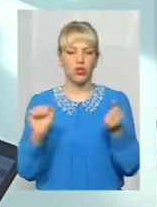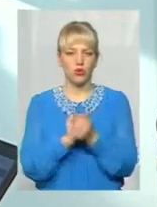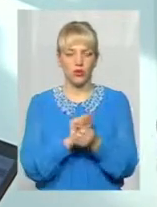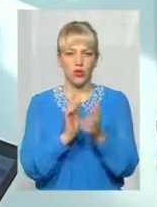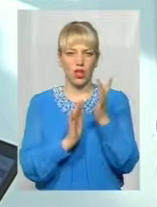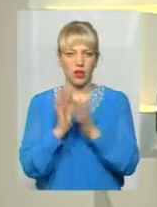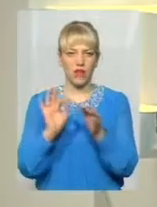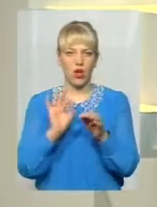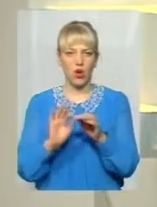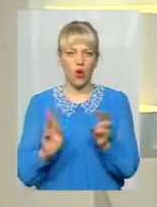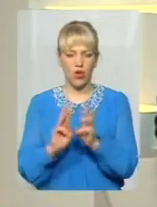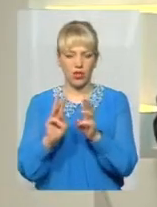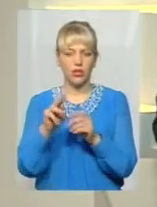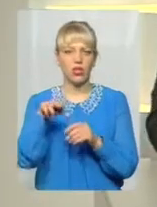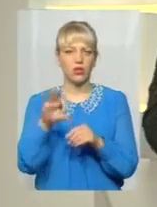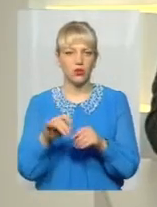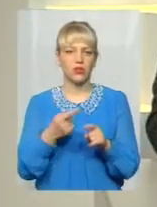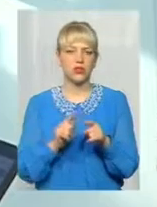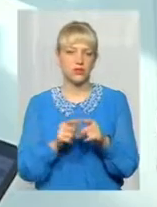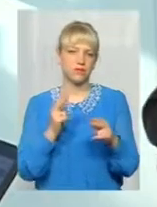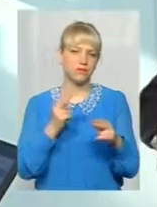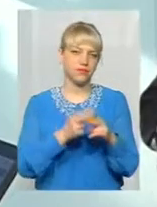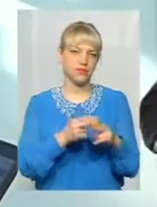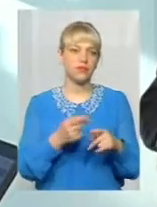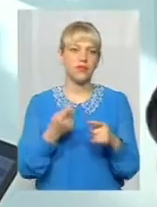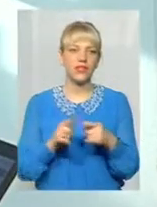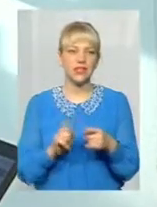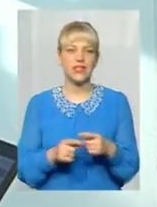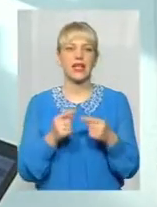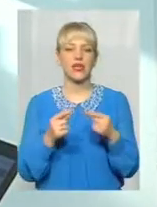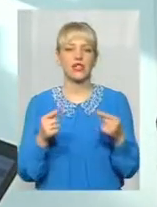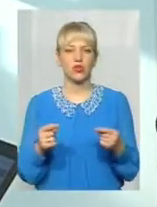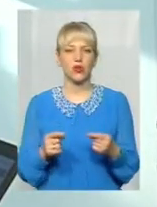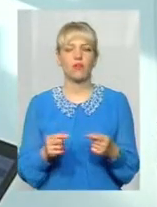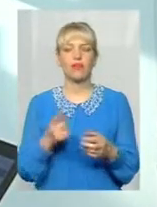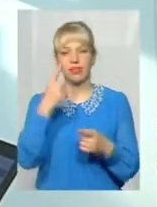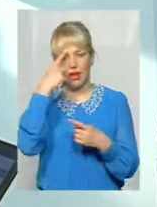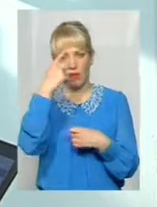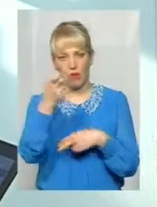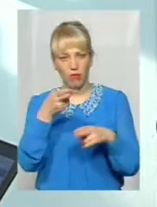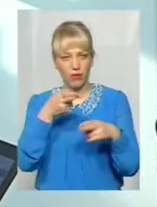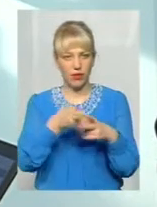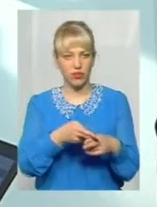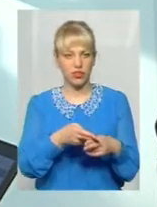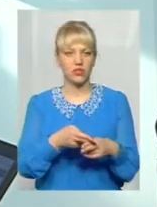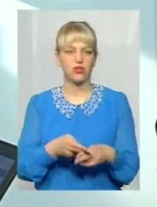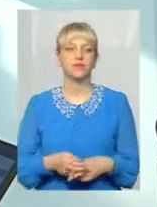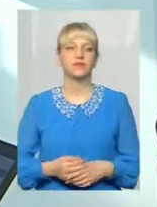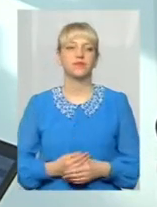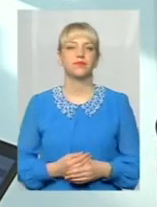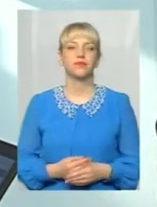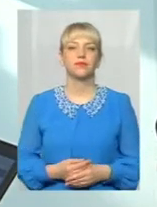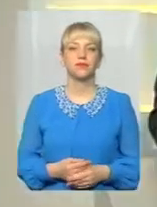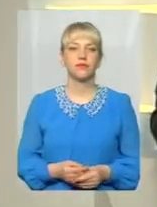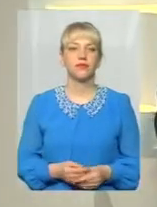буде розповсюджуватися. Але це такий інструмент, який би працював на упередження? Це інструмент, який працює дійсно на упередження, не на процес гасіння, а тільки на упередження виникнення